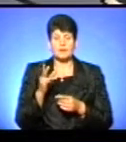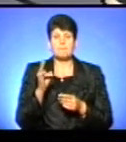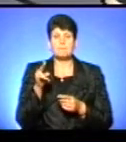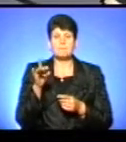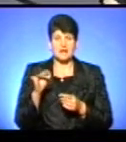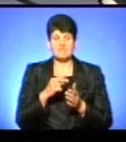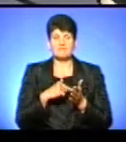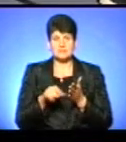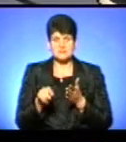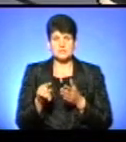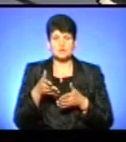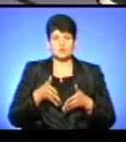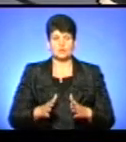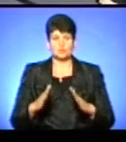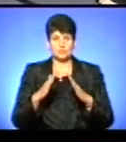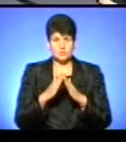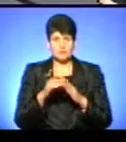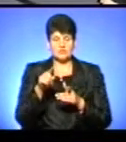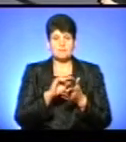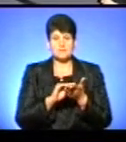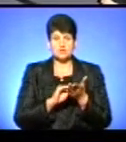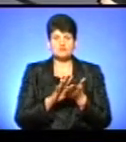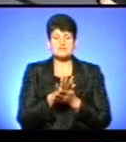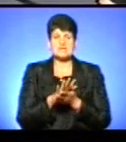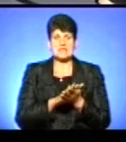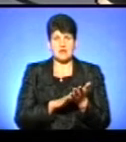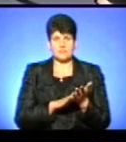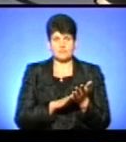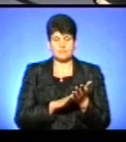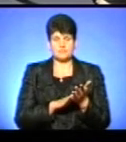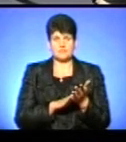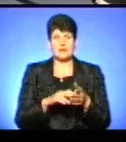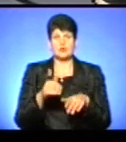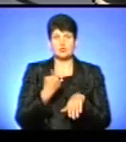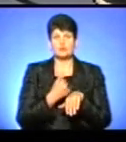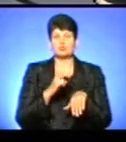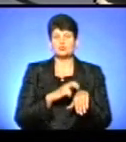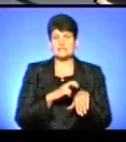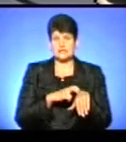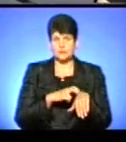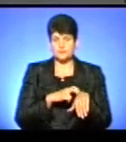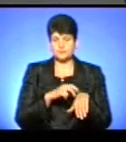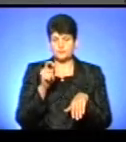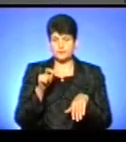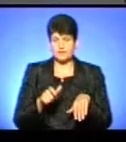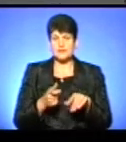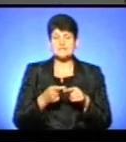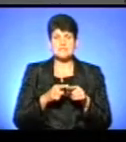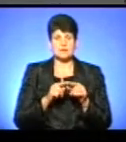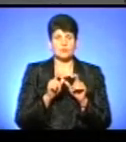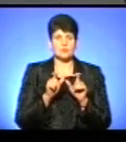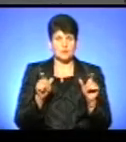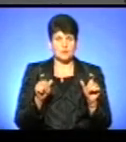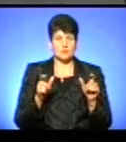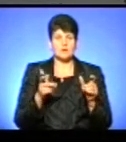виписці з пологового будинку, вони пишуть заяву головному лікару цієї установи